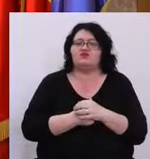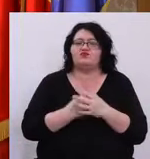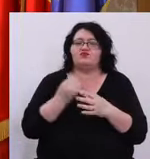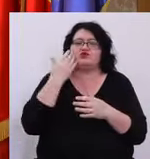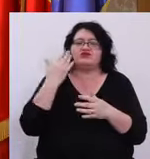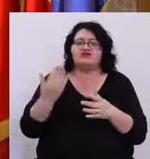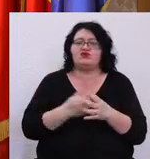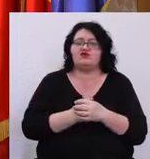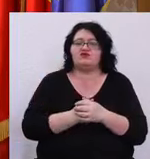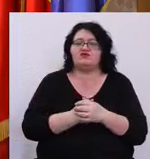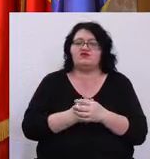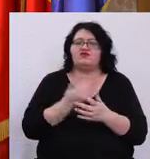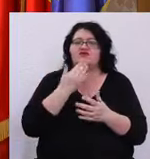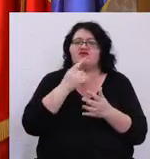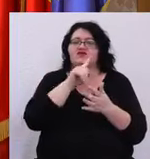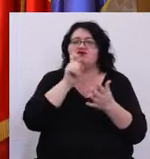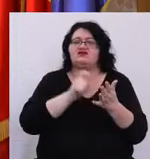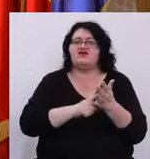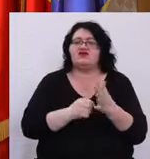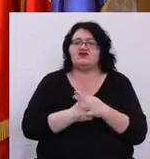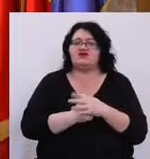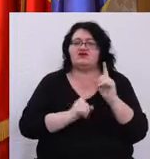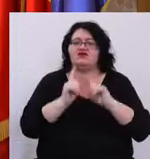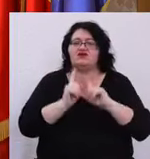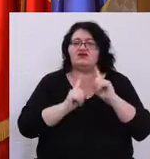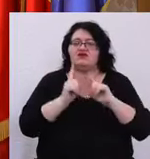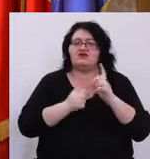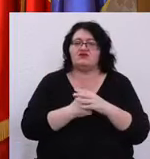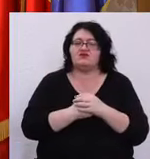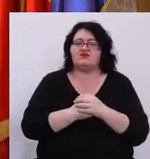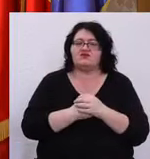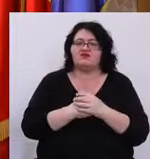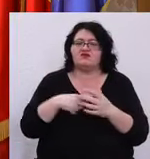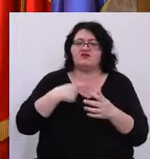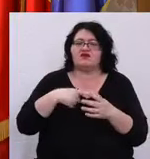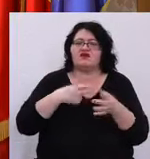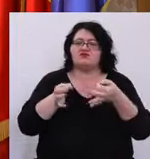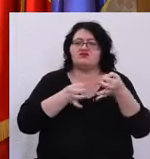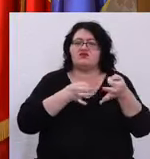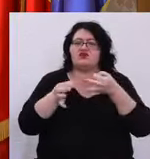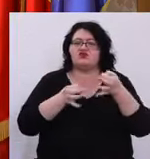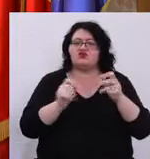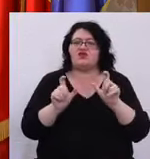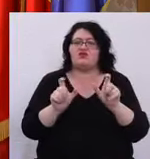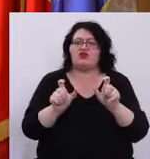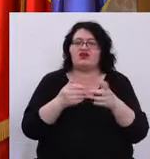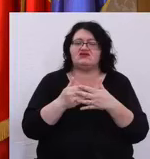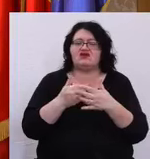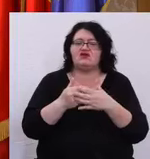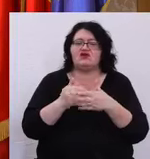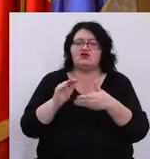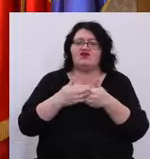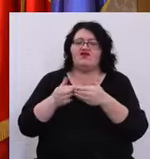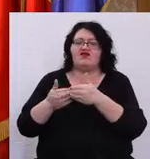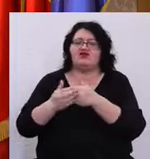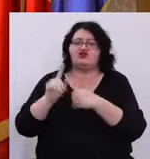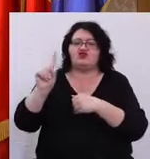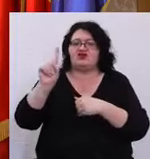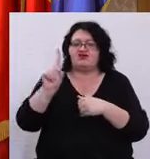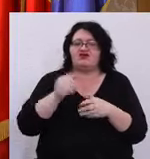bună zi Vreau să vă întreb dacă există măsuri de protecție Pentru vecinii